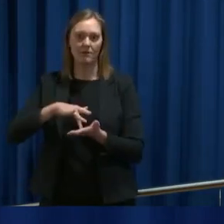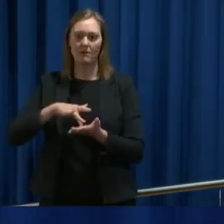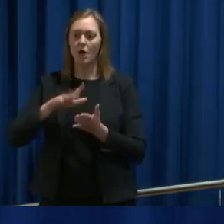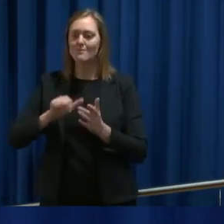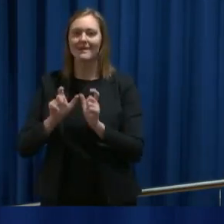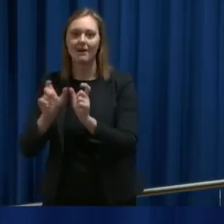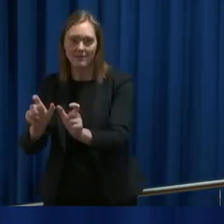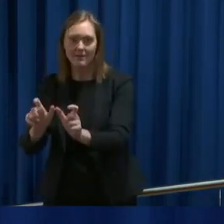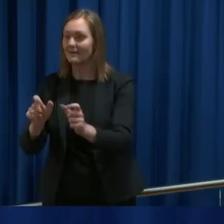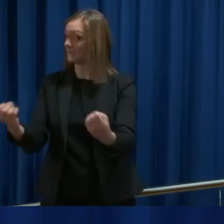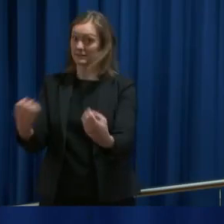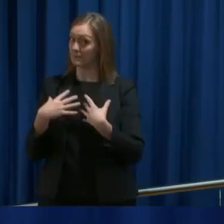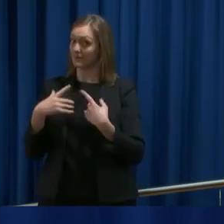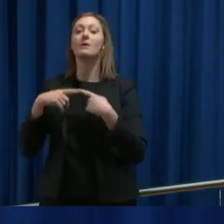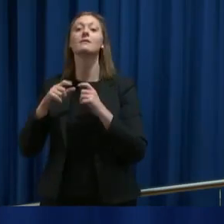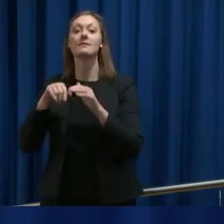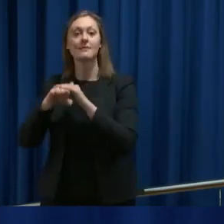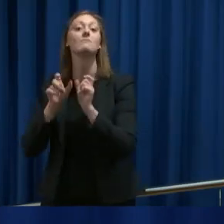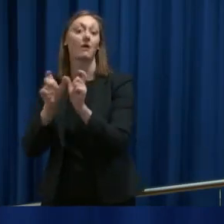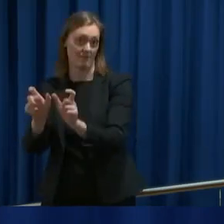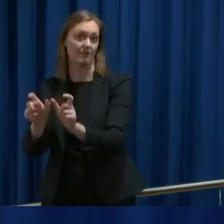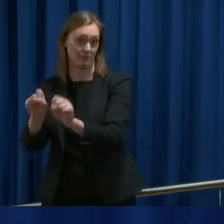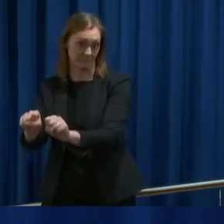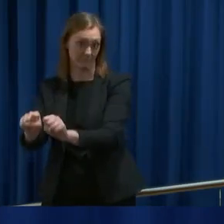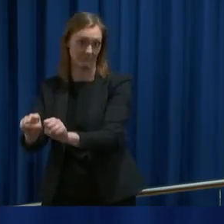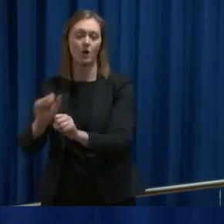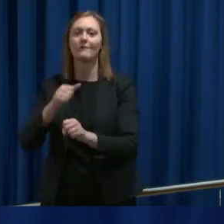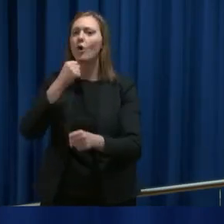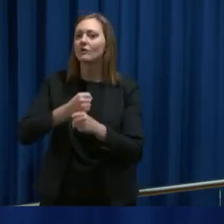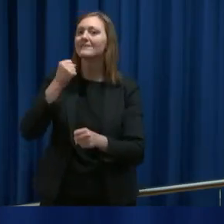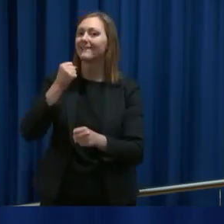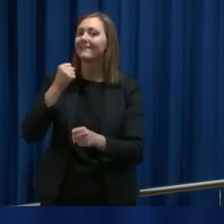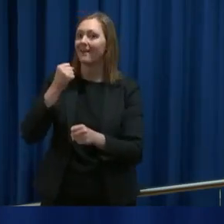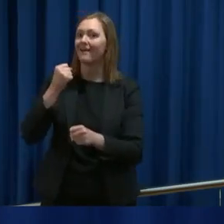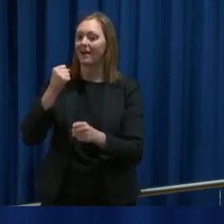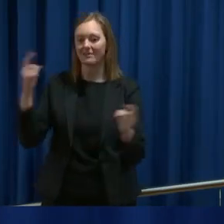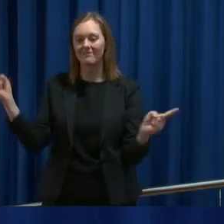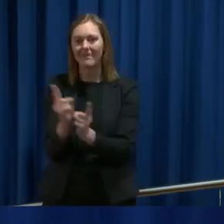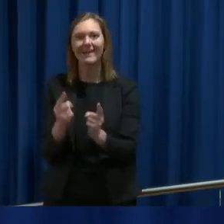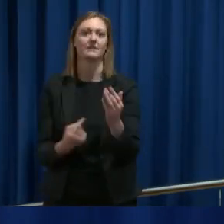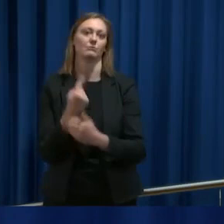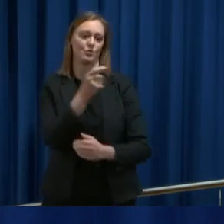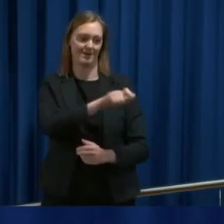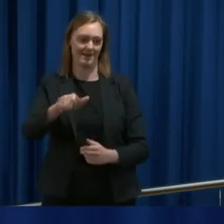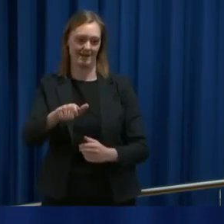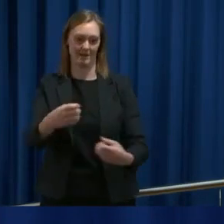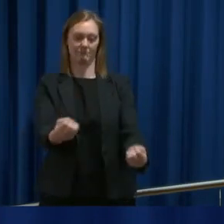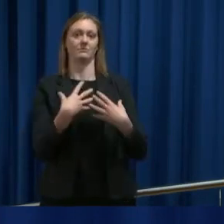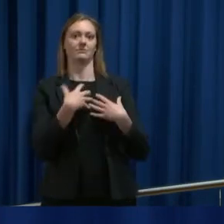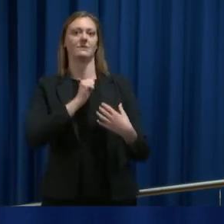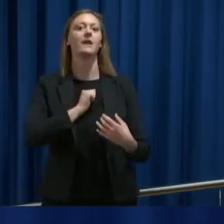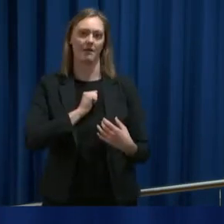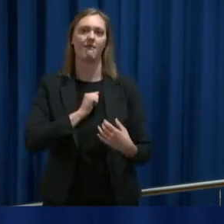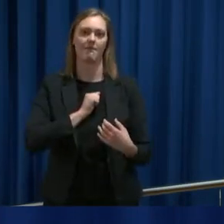har påvist smitte. Vi gjør det for å sikre oss for at færrest mulig blir smittet